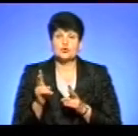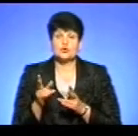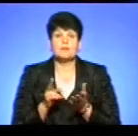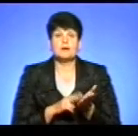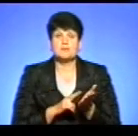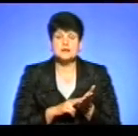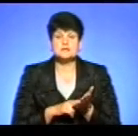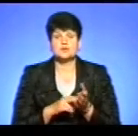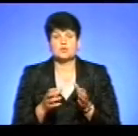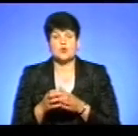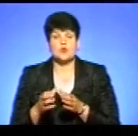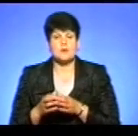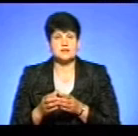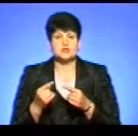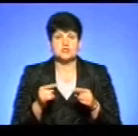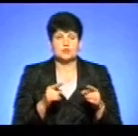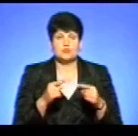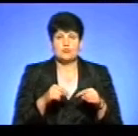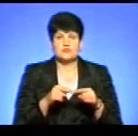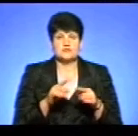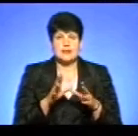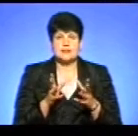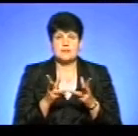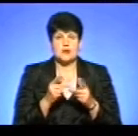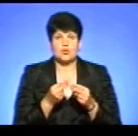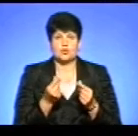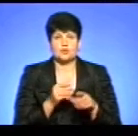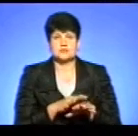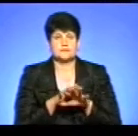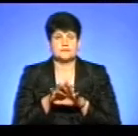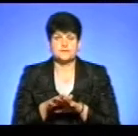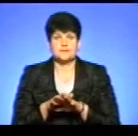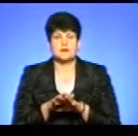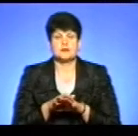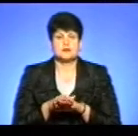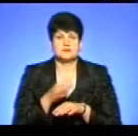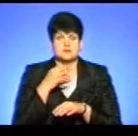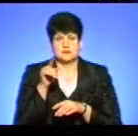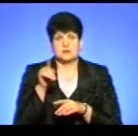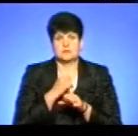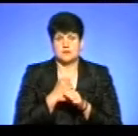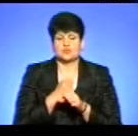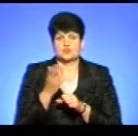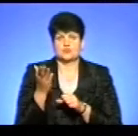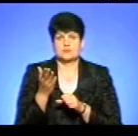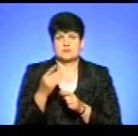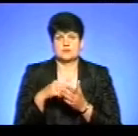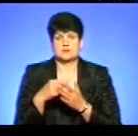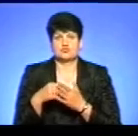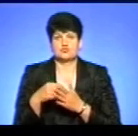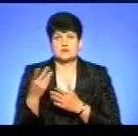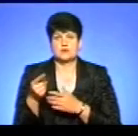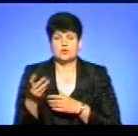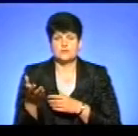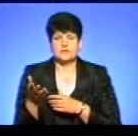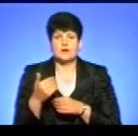приписані, чи в громаді, чи в іншому органі самоврядування, вже не перерахує гроші, кошти, адже, скаже, ти ж працюєш на міський бюджет Тернополі. Я